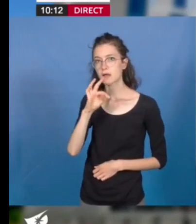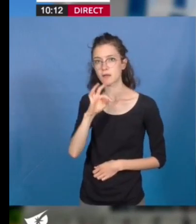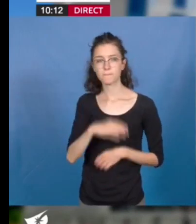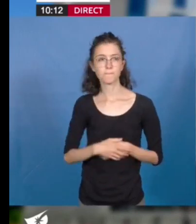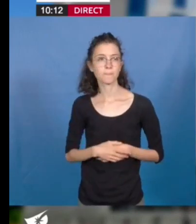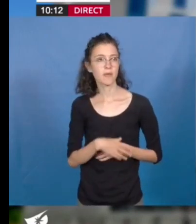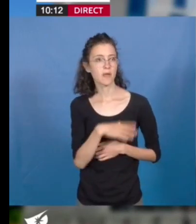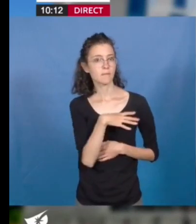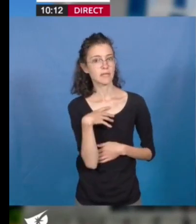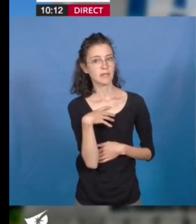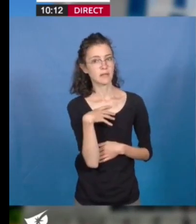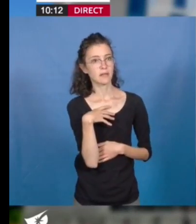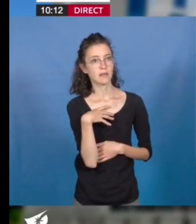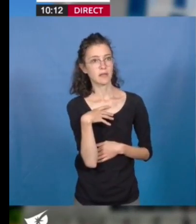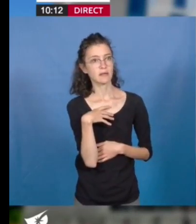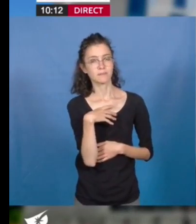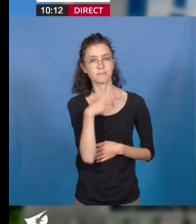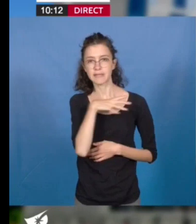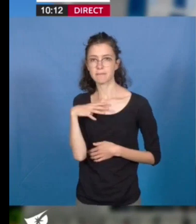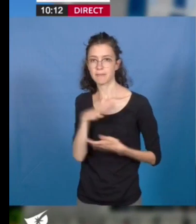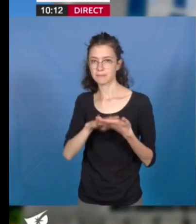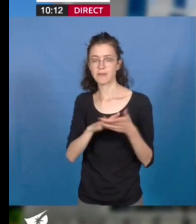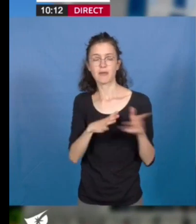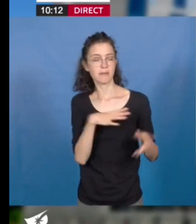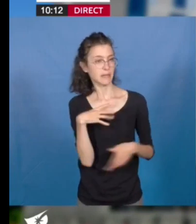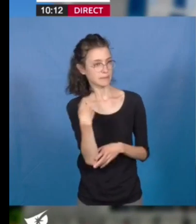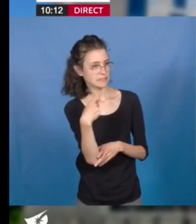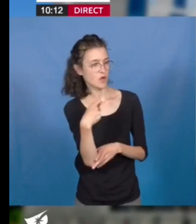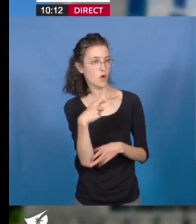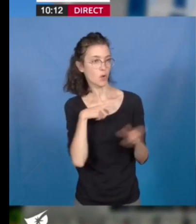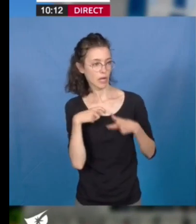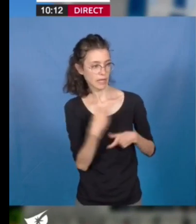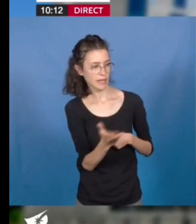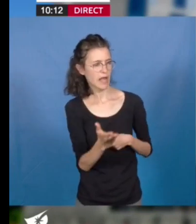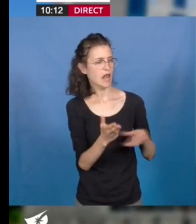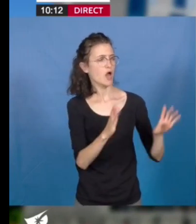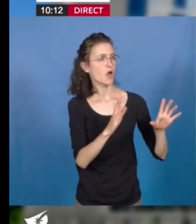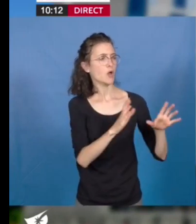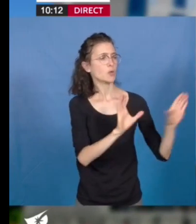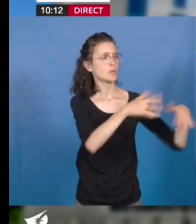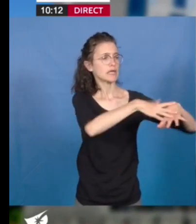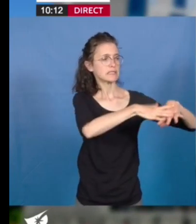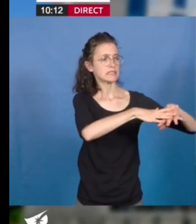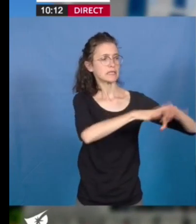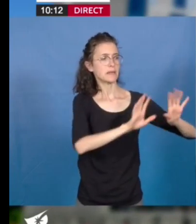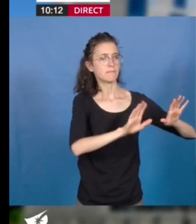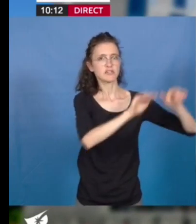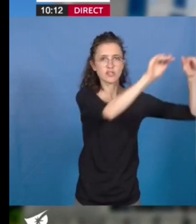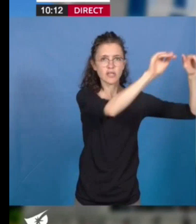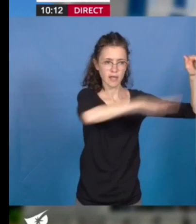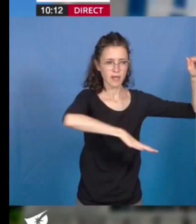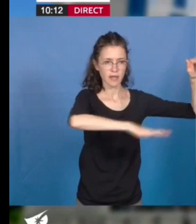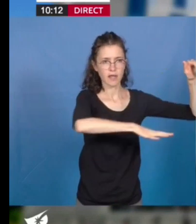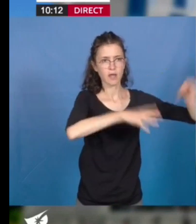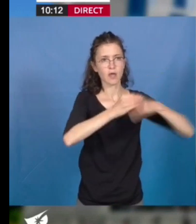Madame la Présidente, chers collègues, Relier le bas Chantenay au canal Saint-Félix par des bras de verdure, c'est l'idée maîtresse du